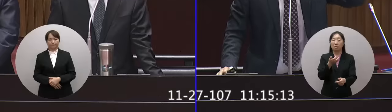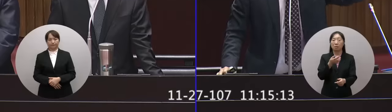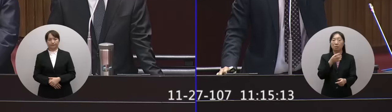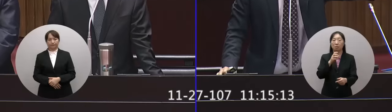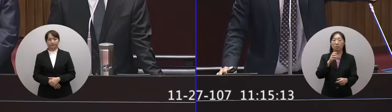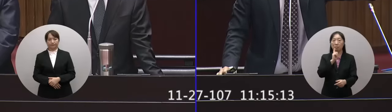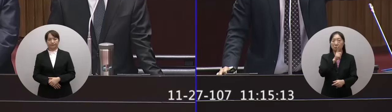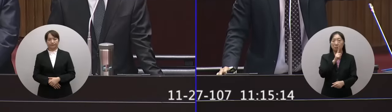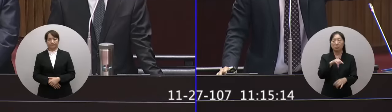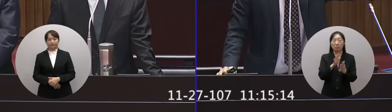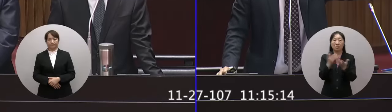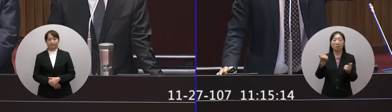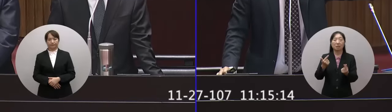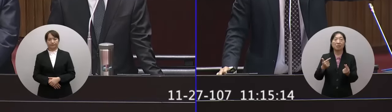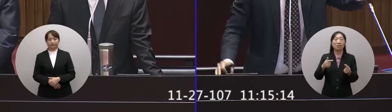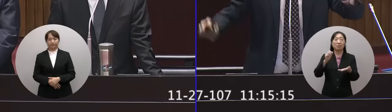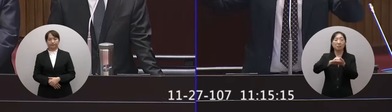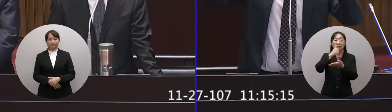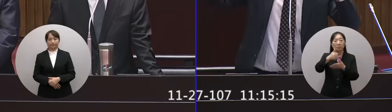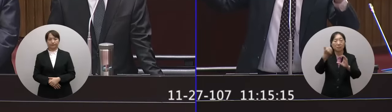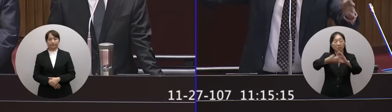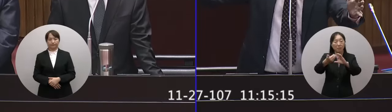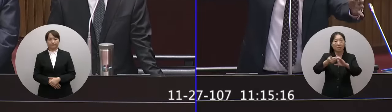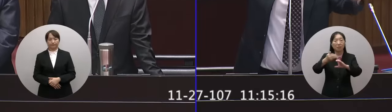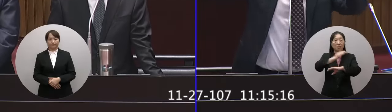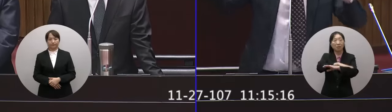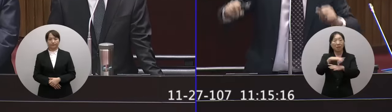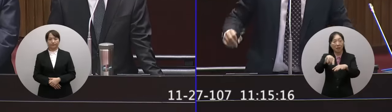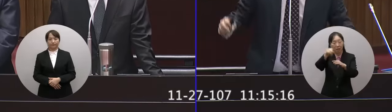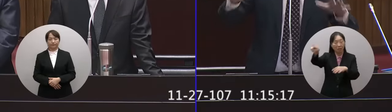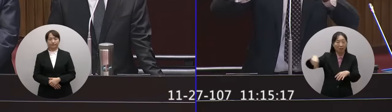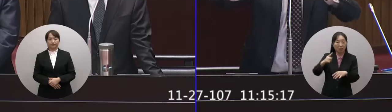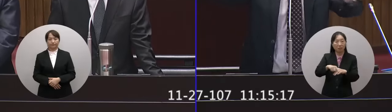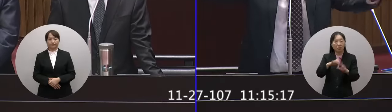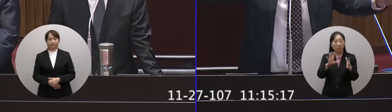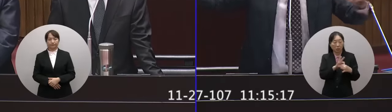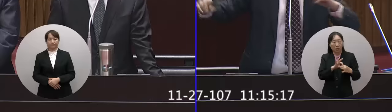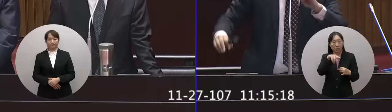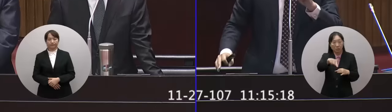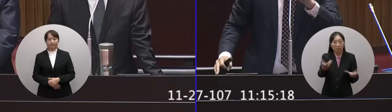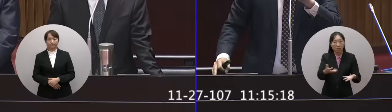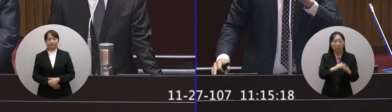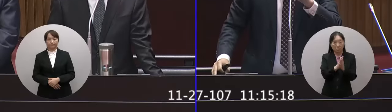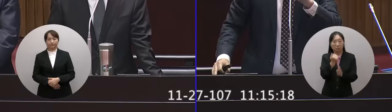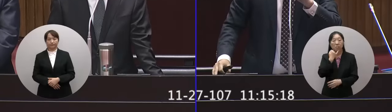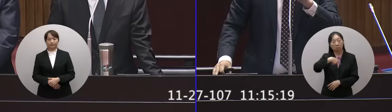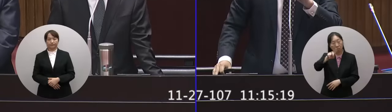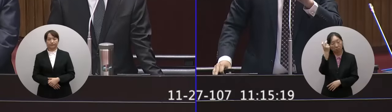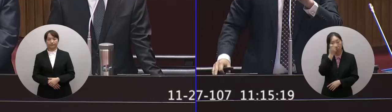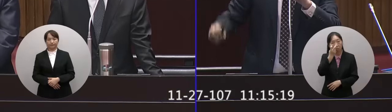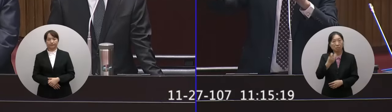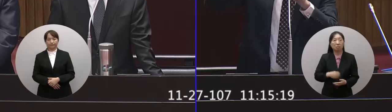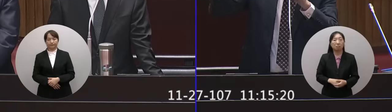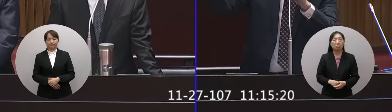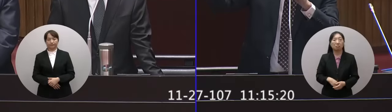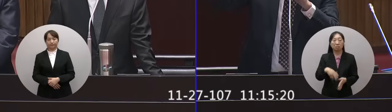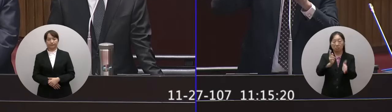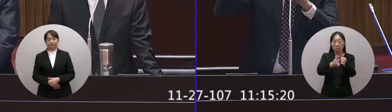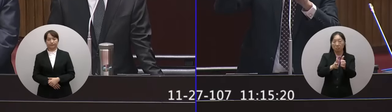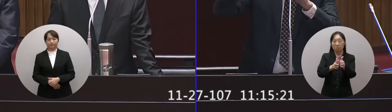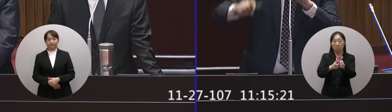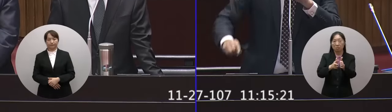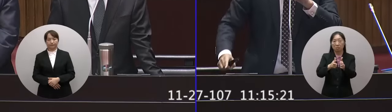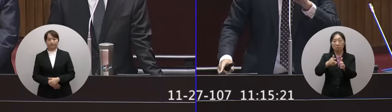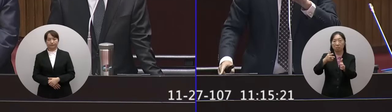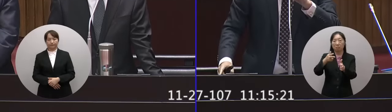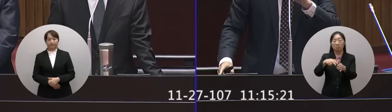的媒體社會大眾所有對於鐵道關心的人大家都可以去檢驗台鐵一而